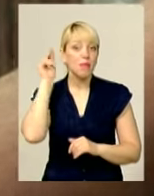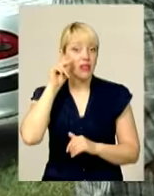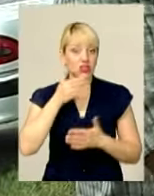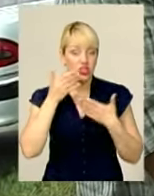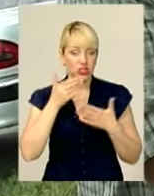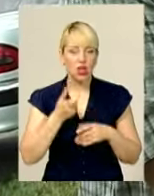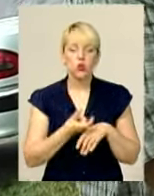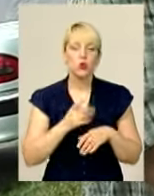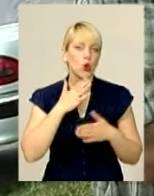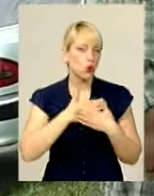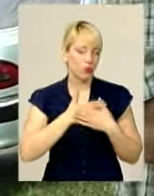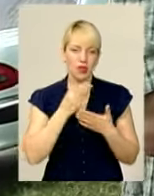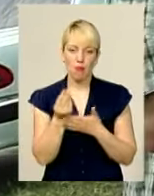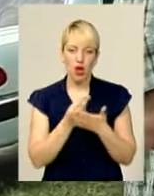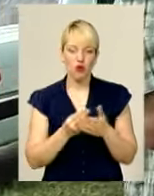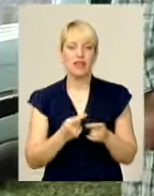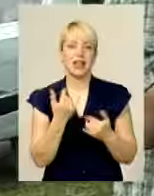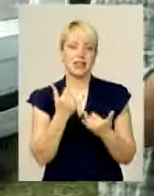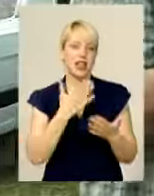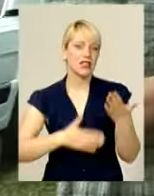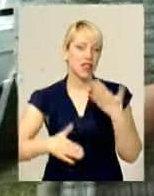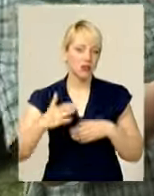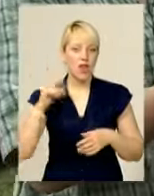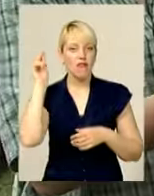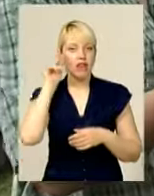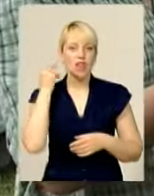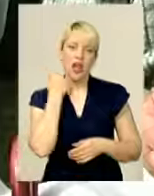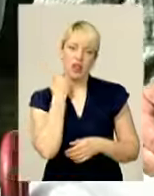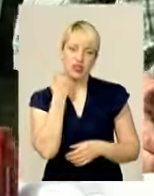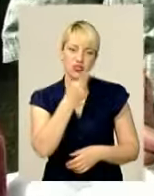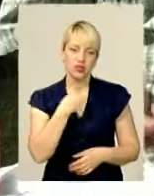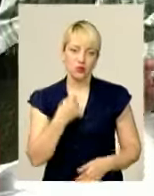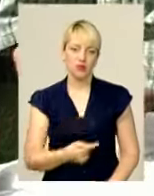каже, дуже любить малювати, а зараз із задоволенням вивчає англійську.